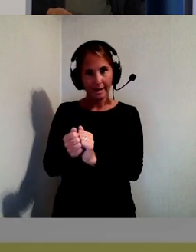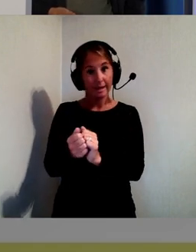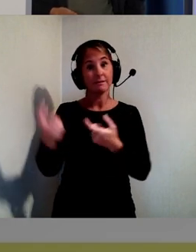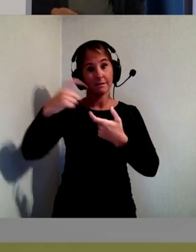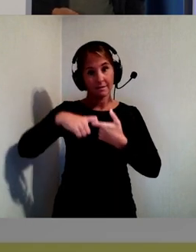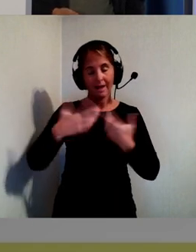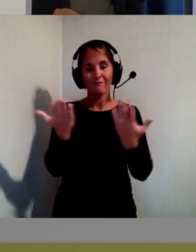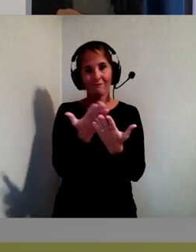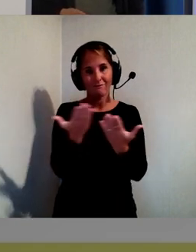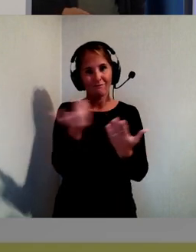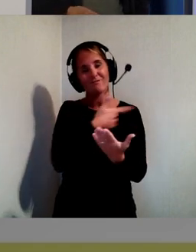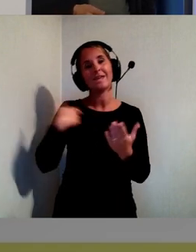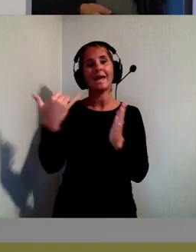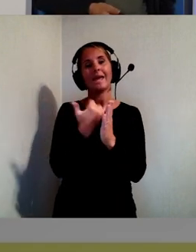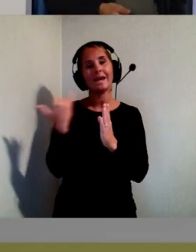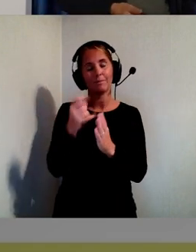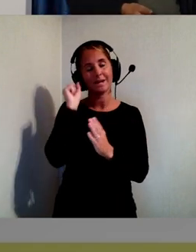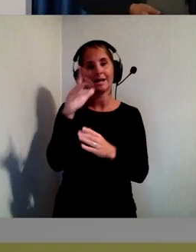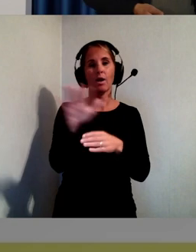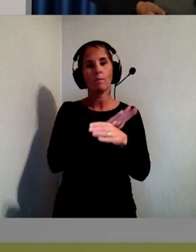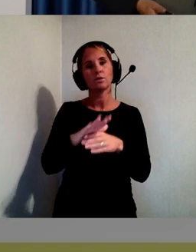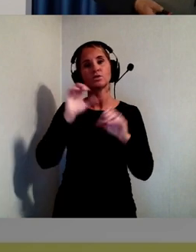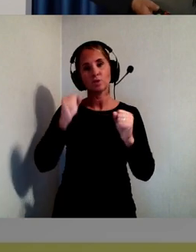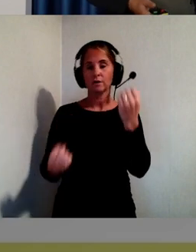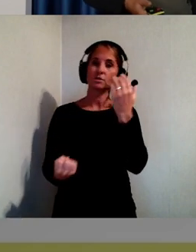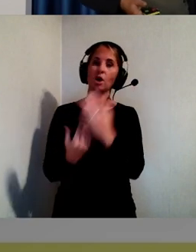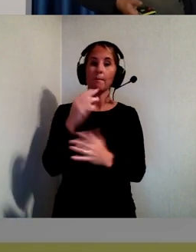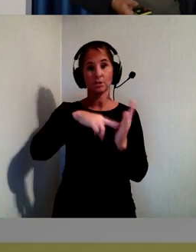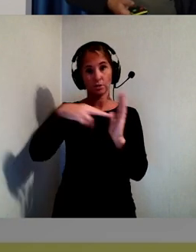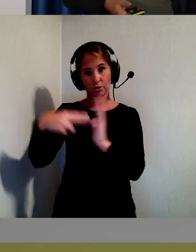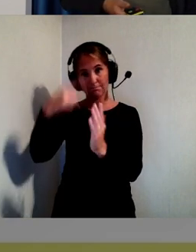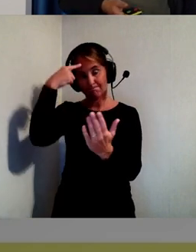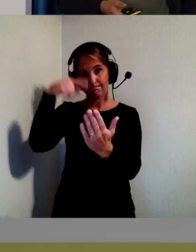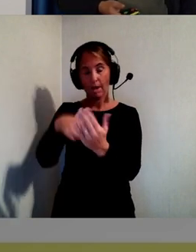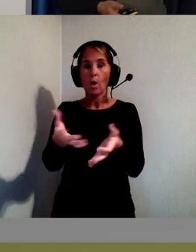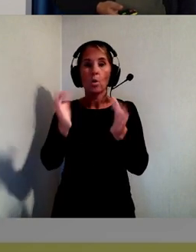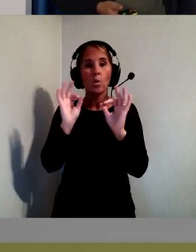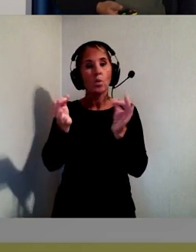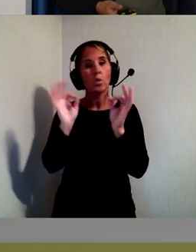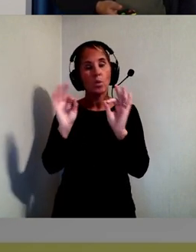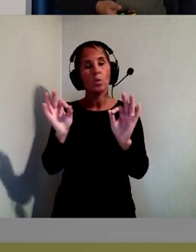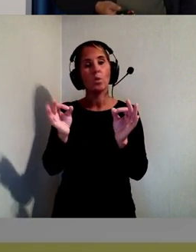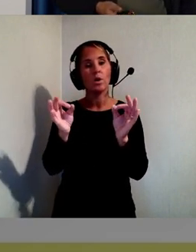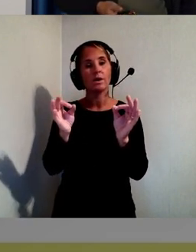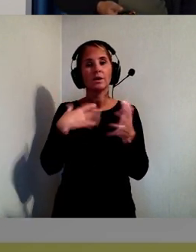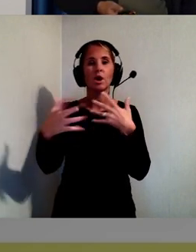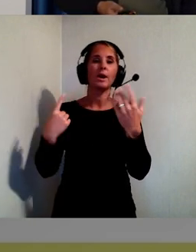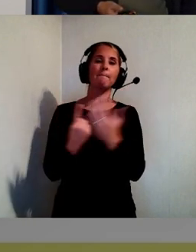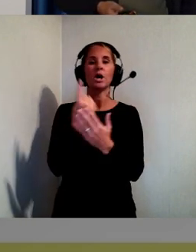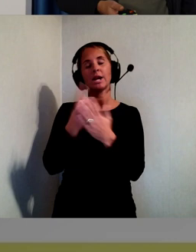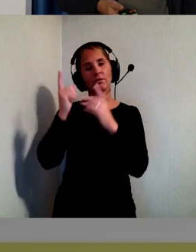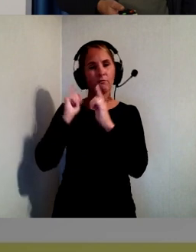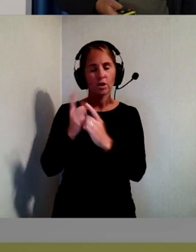digitaliseringsområdet ska ta fram ett system för hur kan man följa vad som händer.